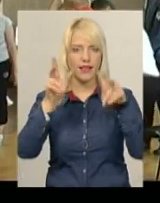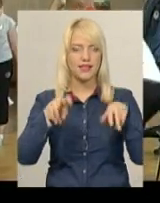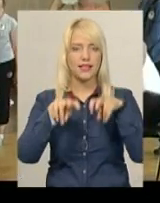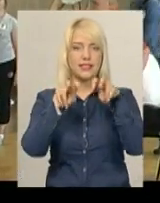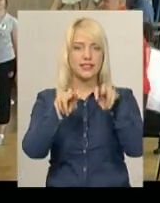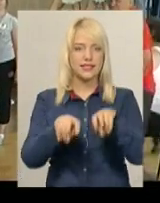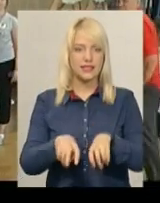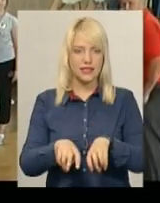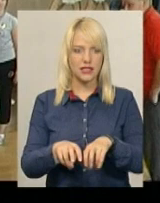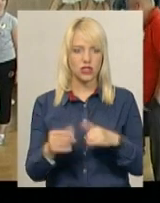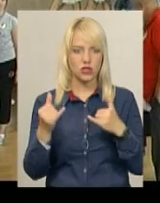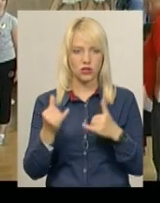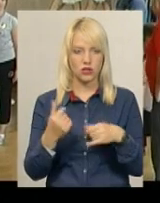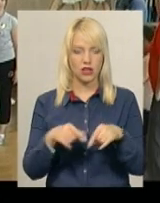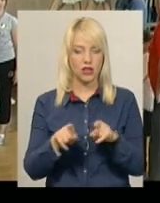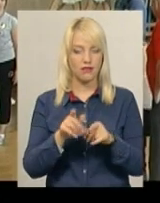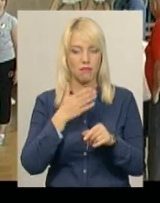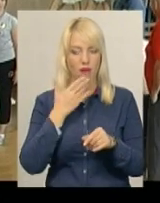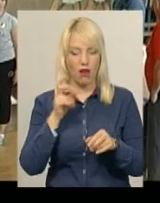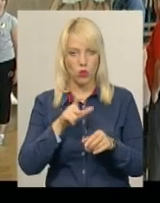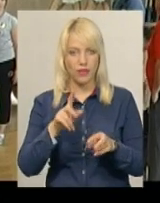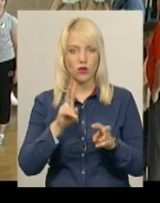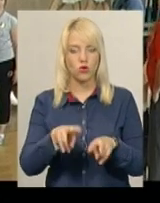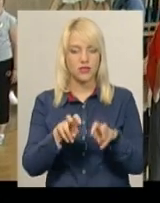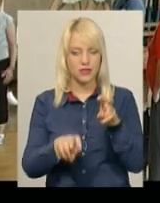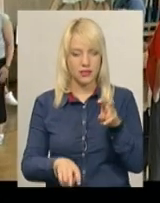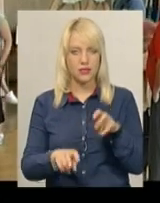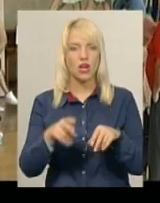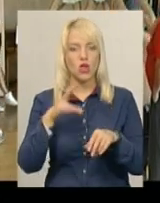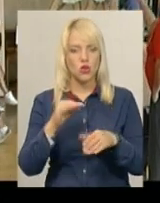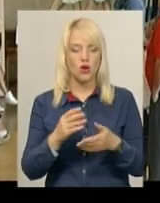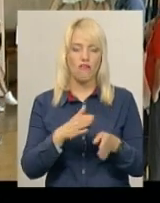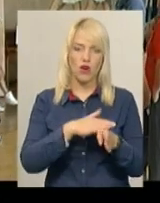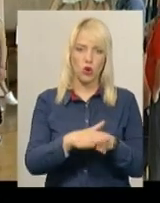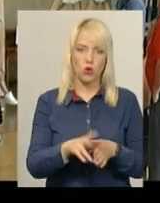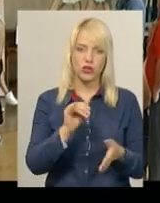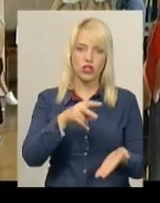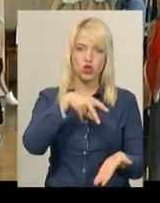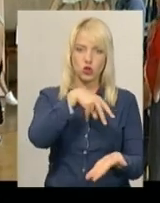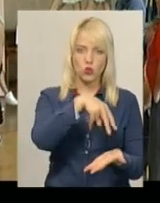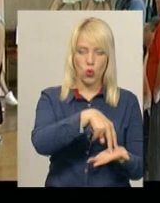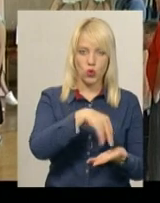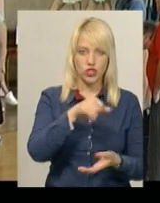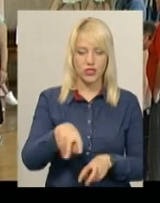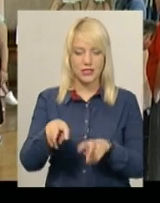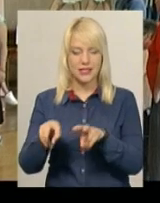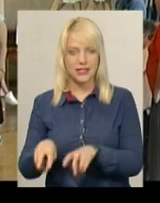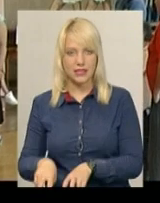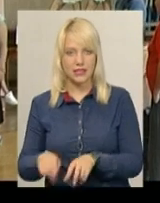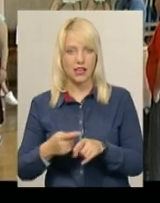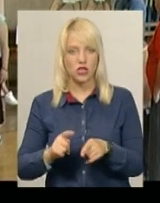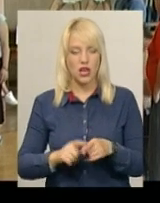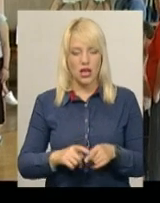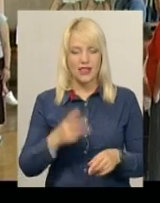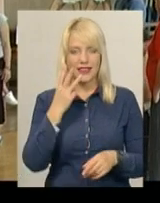в нас немає таких, але ми виконуємо в двох номінаціях – сидячи і стоячи. Кожен учасник виконує три серії по п'ять